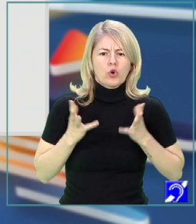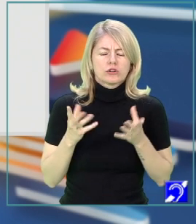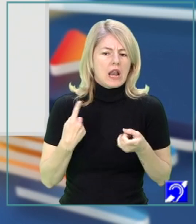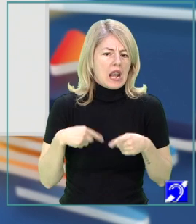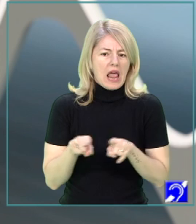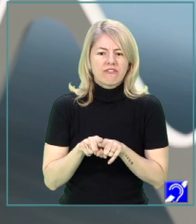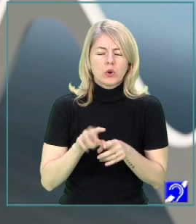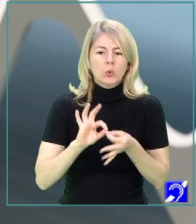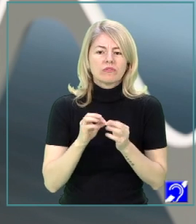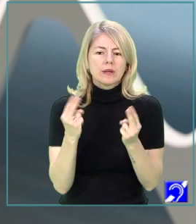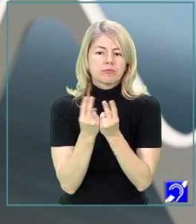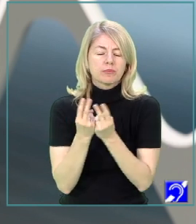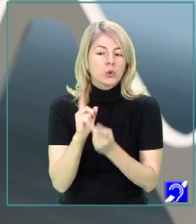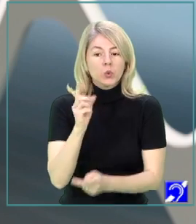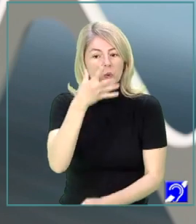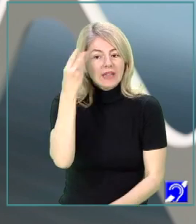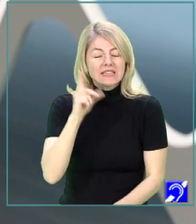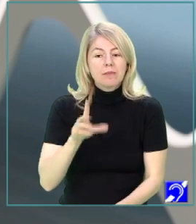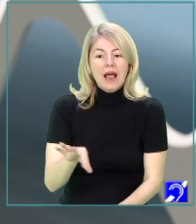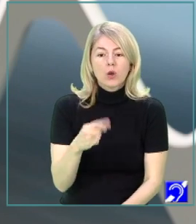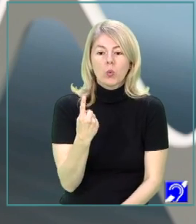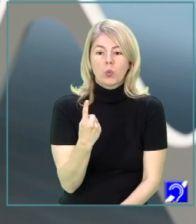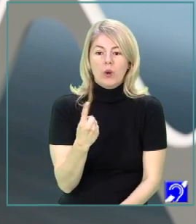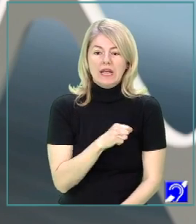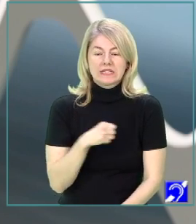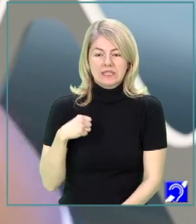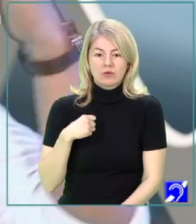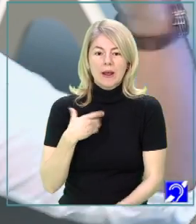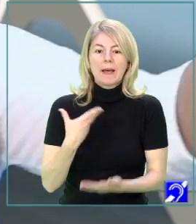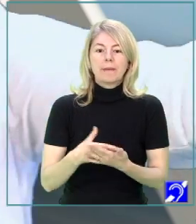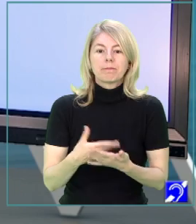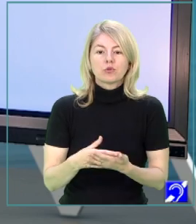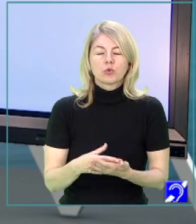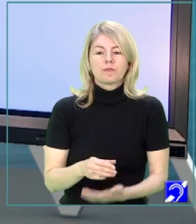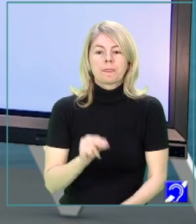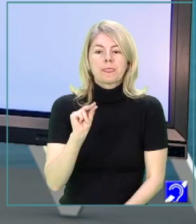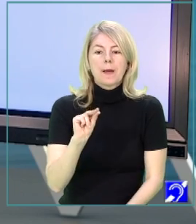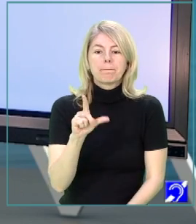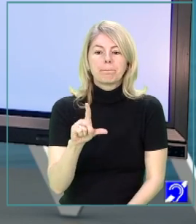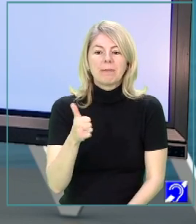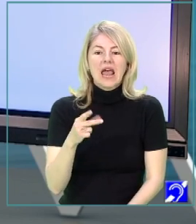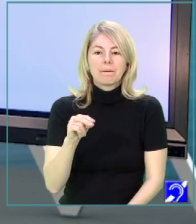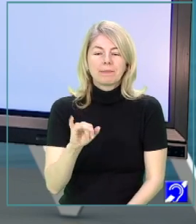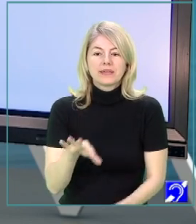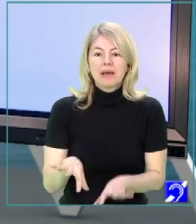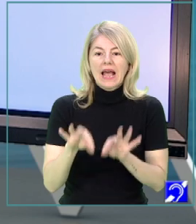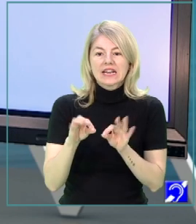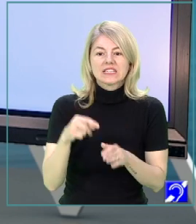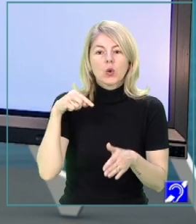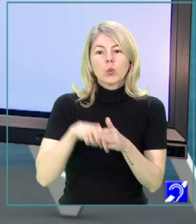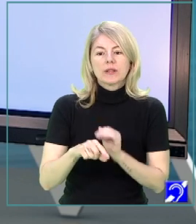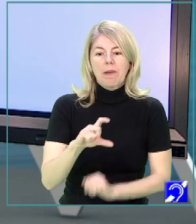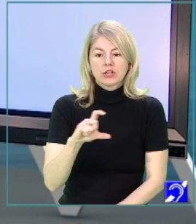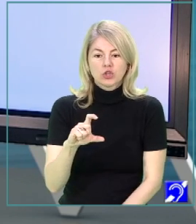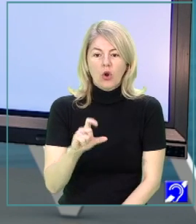Am mai multe variante, numai că nu uitați, trebuie să aleg una singură. Iar pentru adjectivul plăpândul, pe care îl regăsesc în ultima